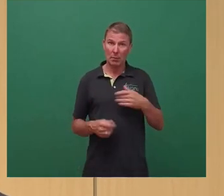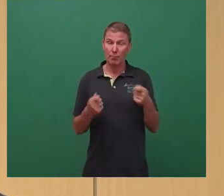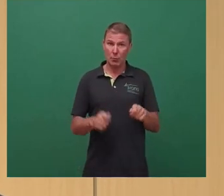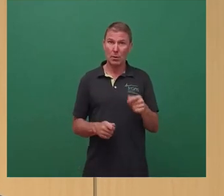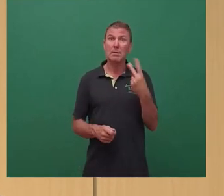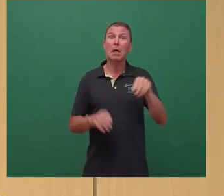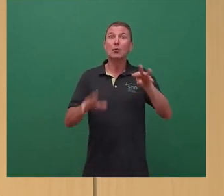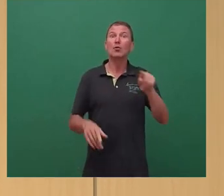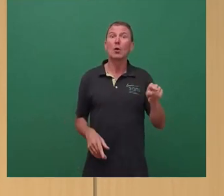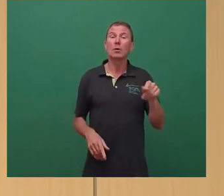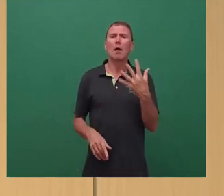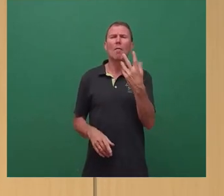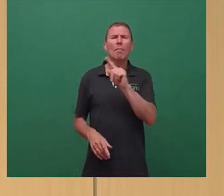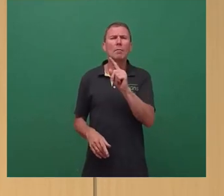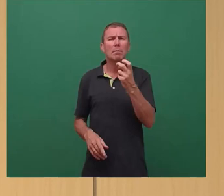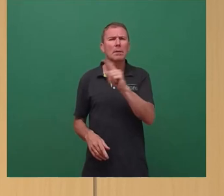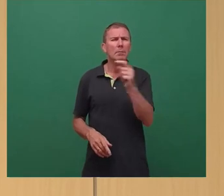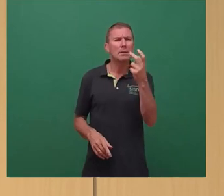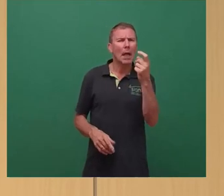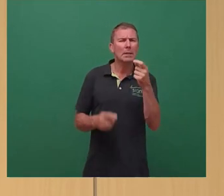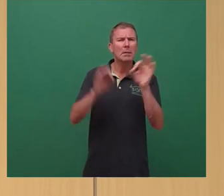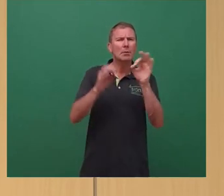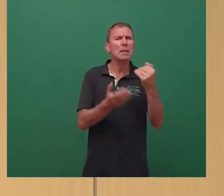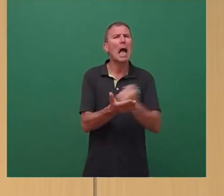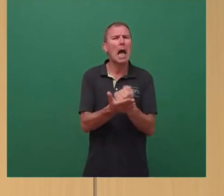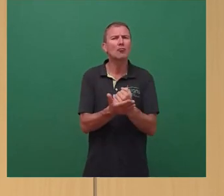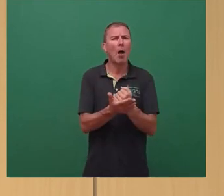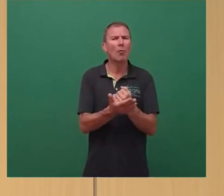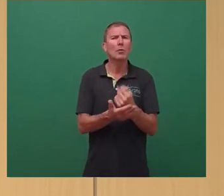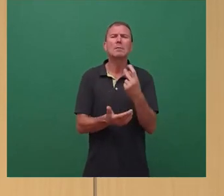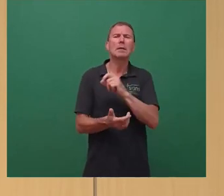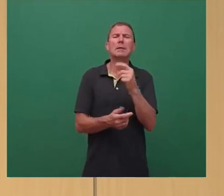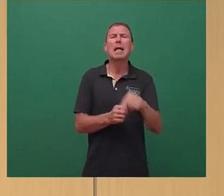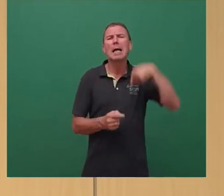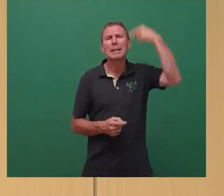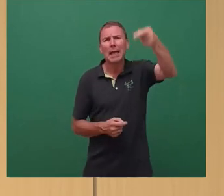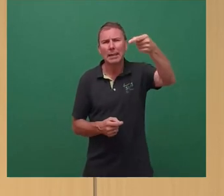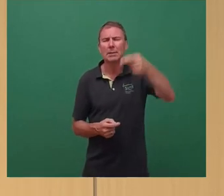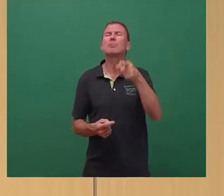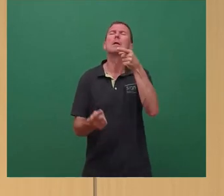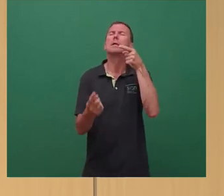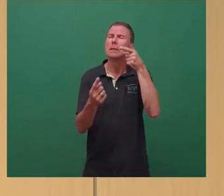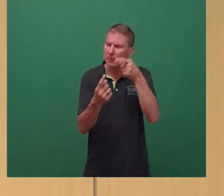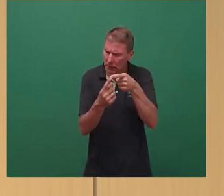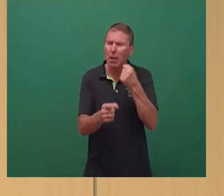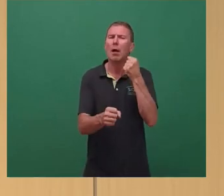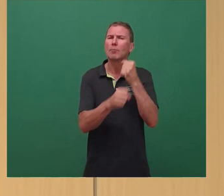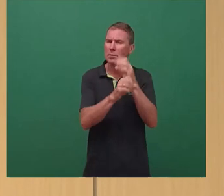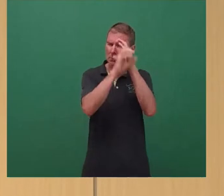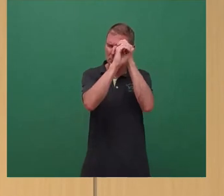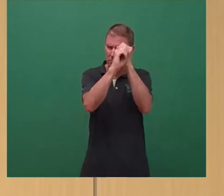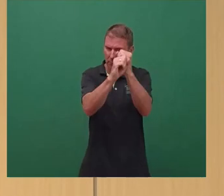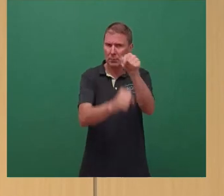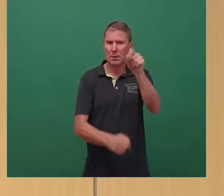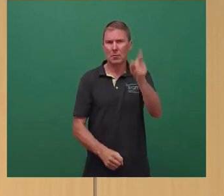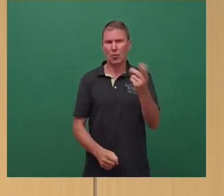Prozent Modelsplit beim ÖPNV unser Ziel sind im Jahr 2030. Und an diesem Ziel sollten wir uns alle auch weiter messen lassen.